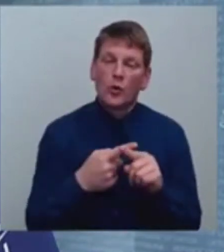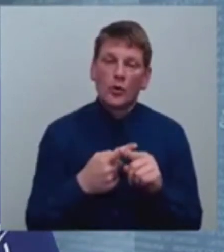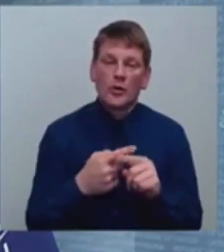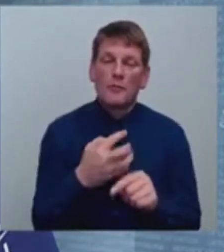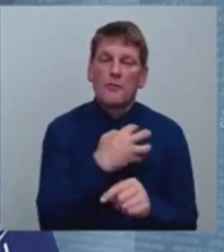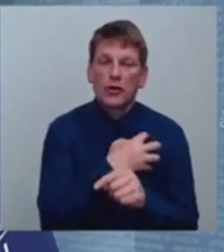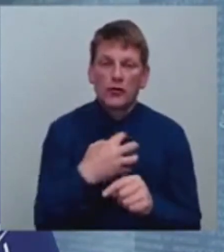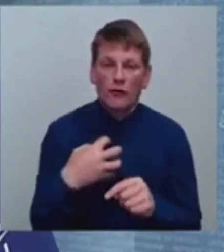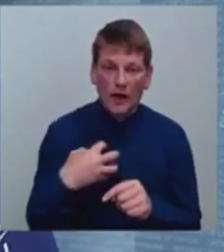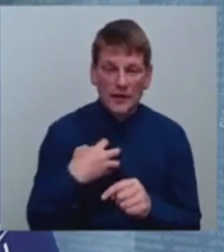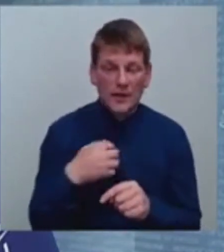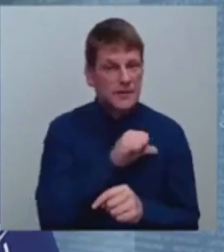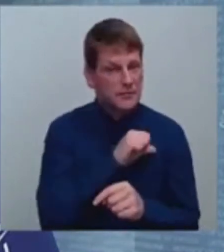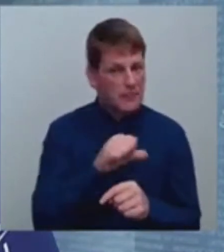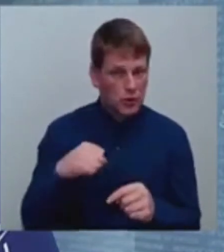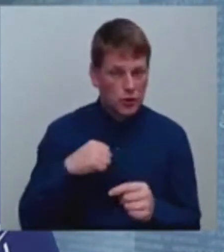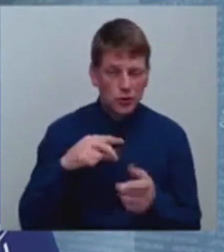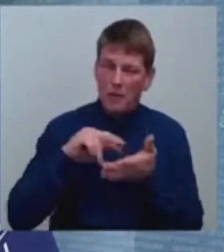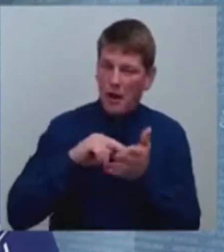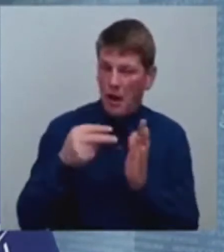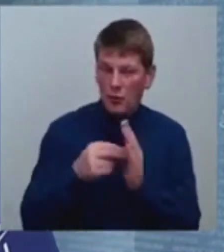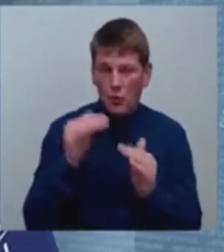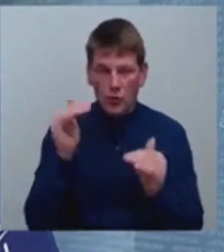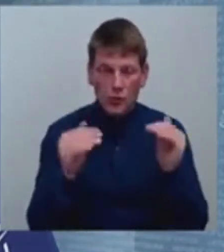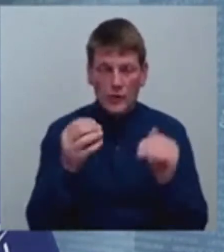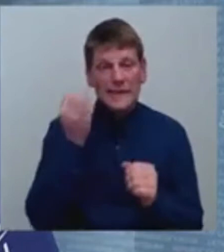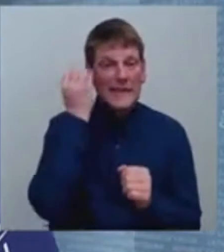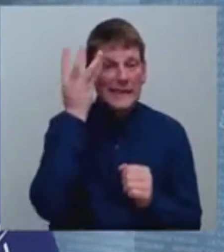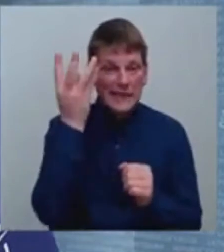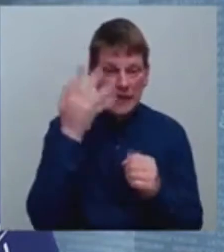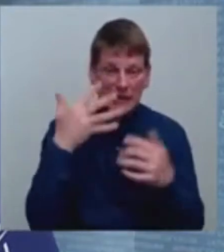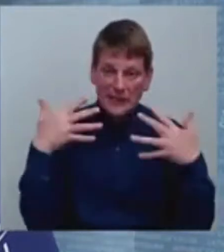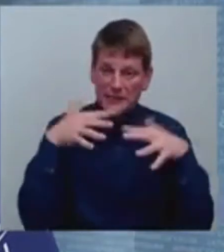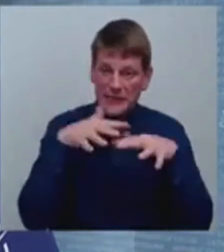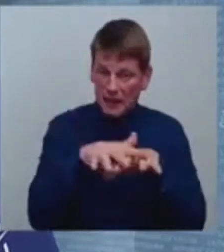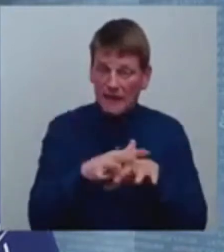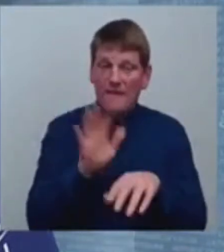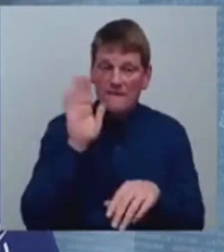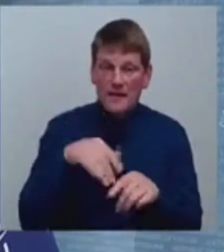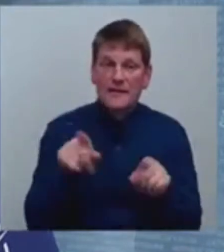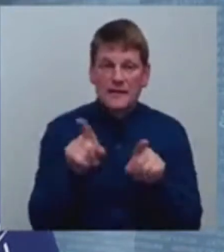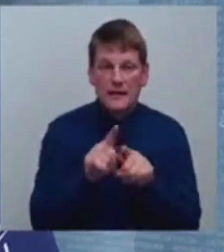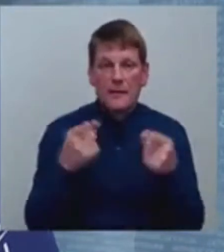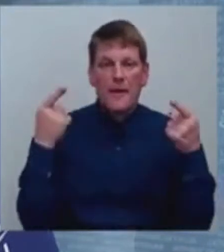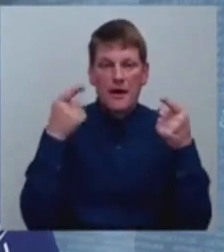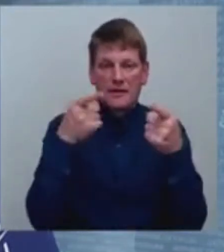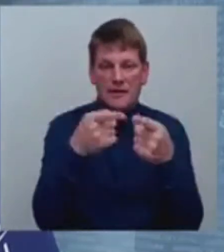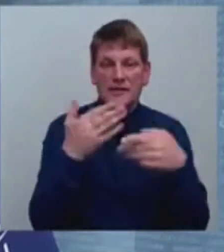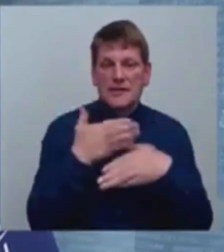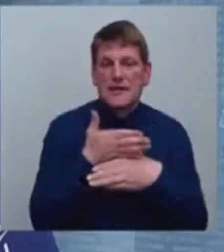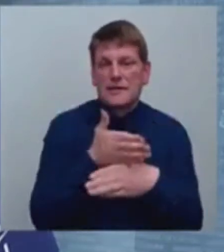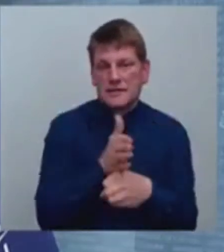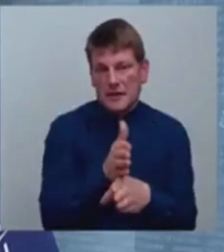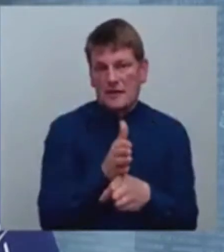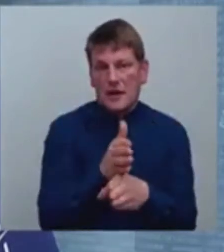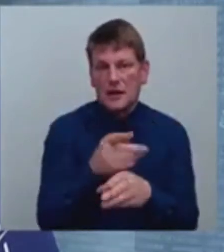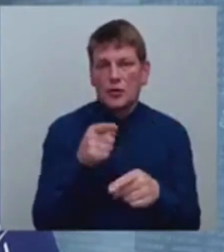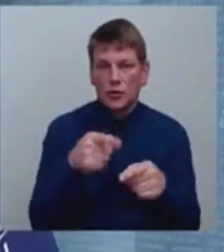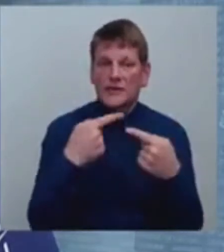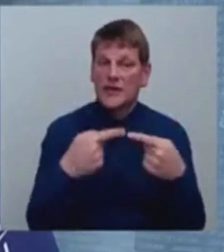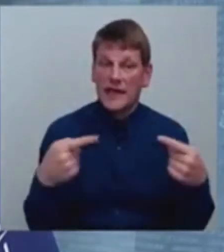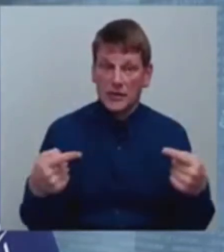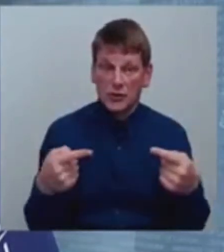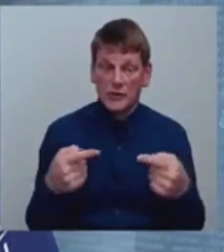pašvaldības pašas plānojot šo izglītības stratēģiju, varēs arī mērķiecīgāk sadalīt šosta resursus.